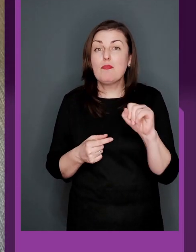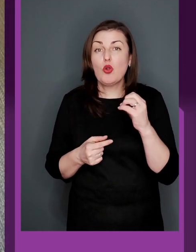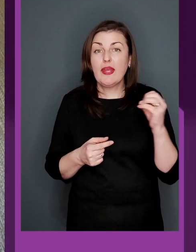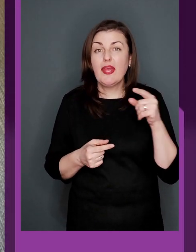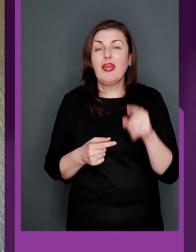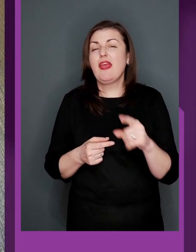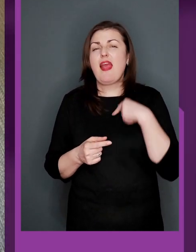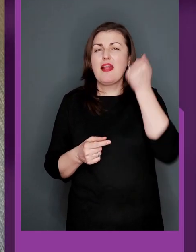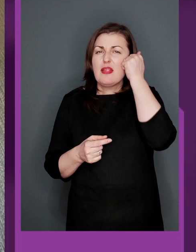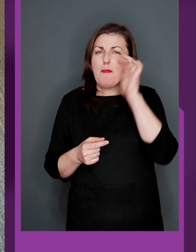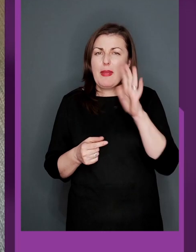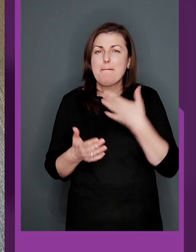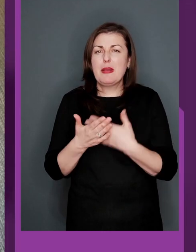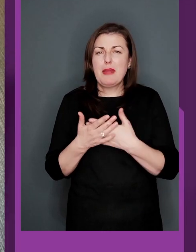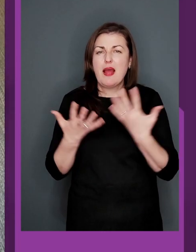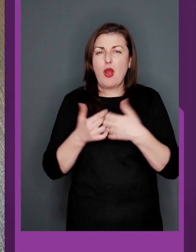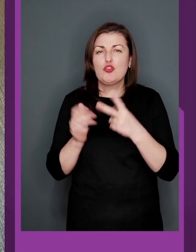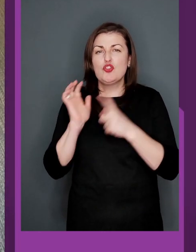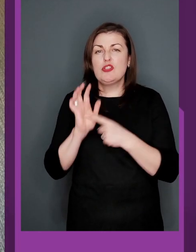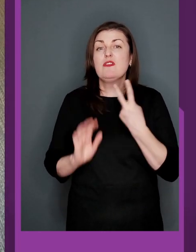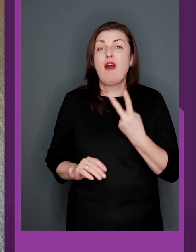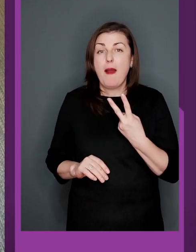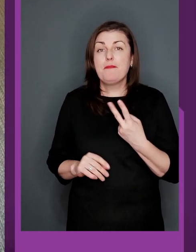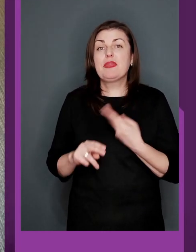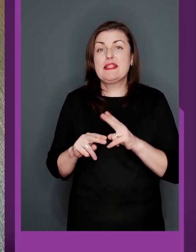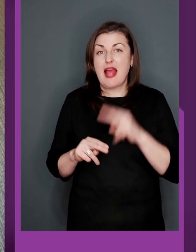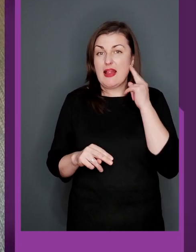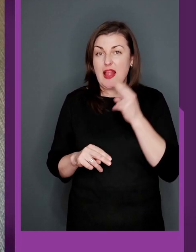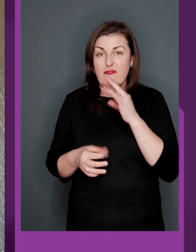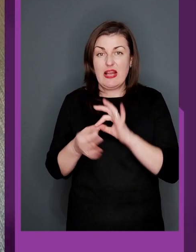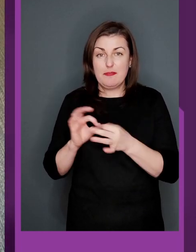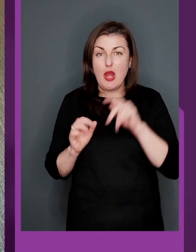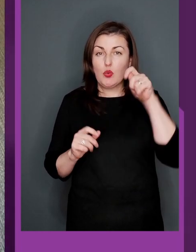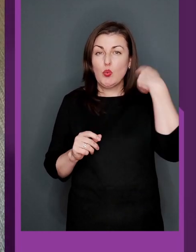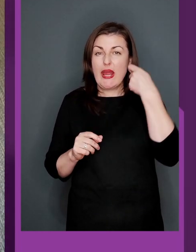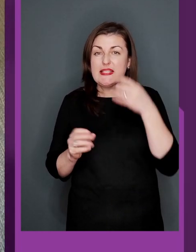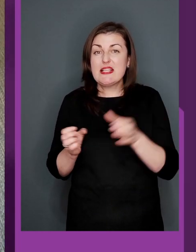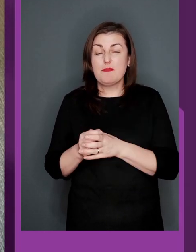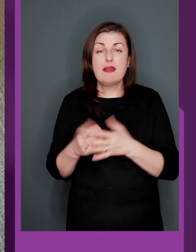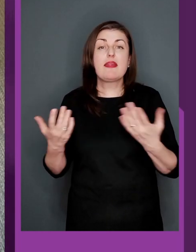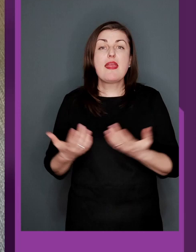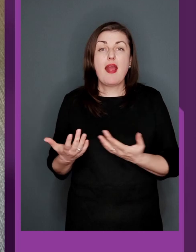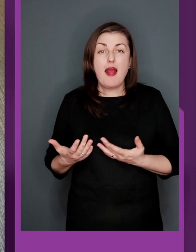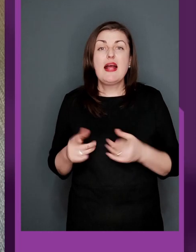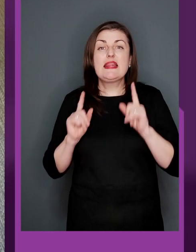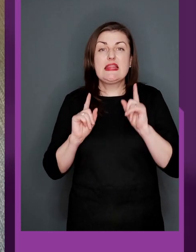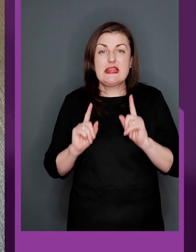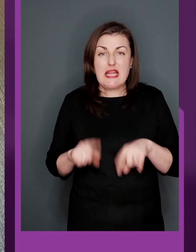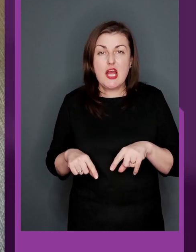ми її перемогли, я не пам'ятаю, приблизно з рахунком 6-2. Це Дефлімпійська турецька збірна,